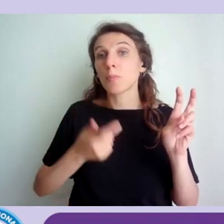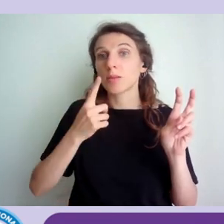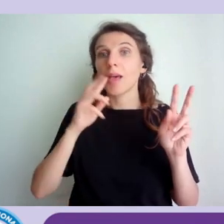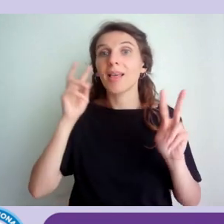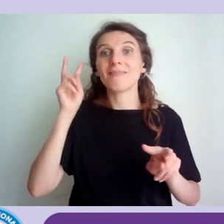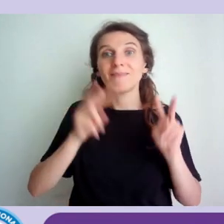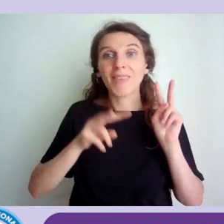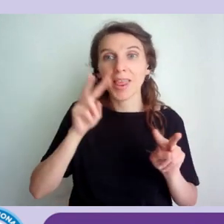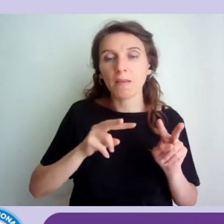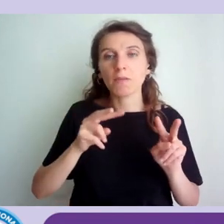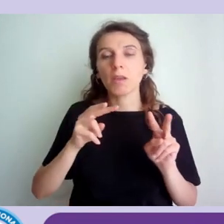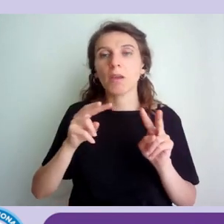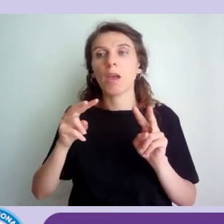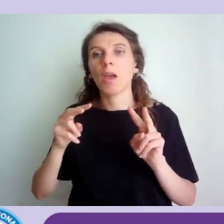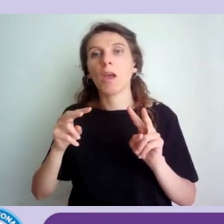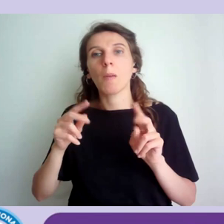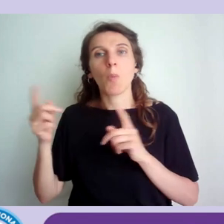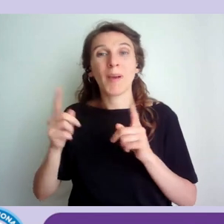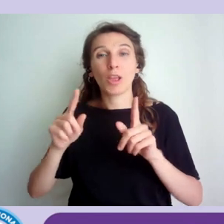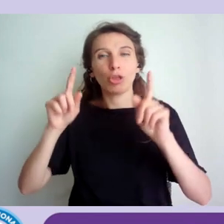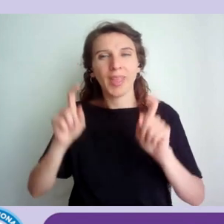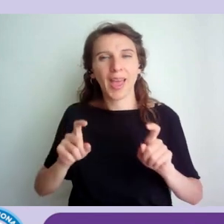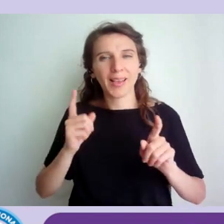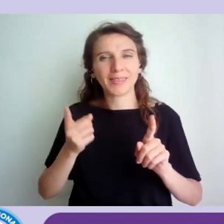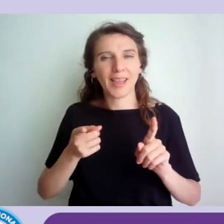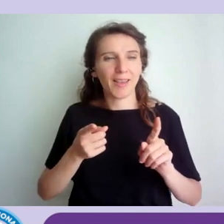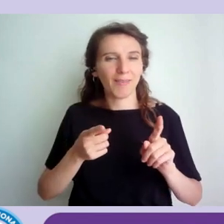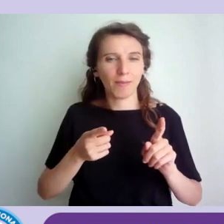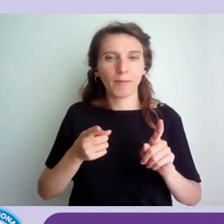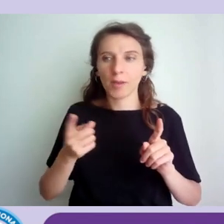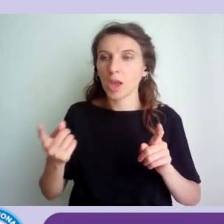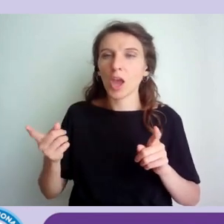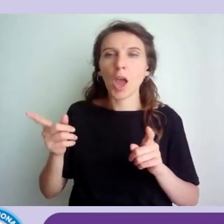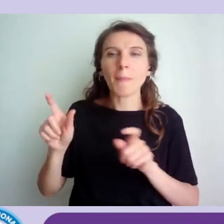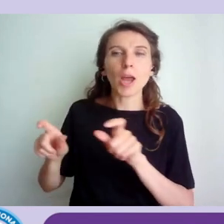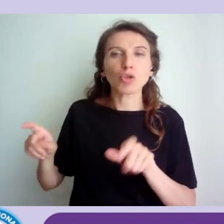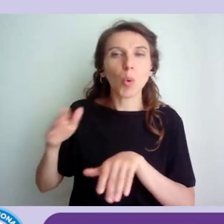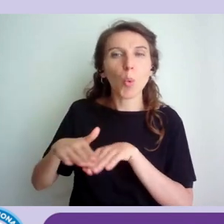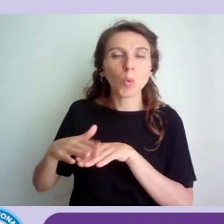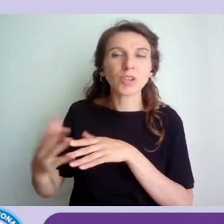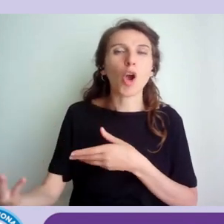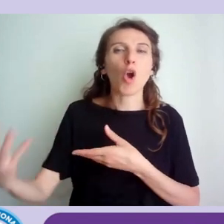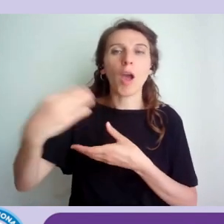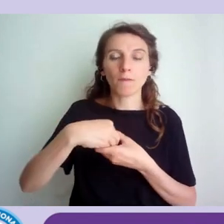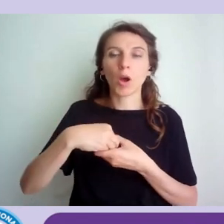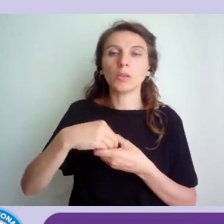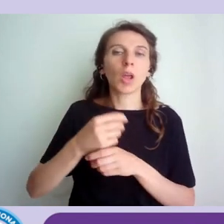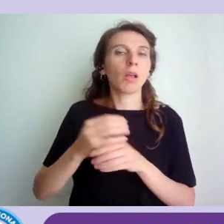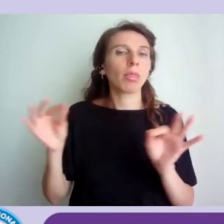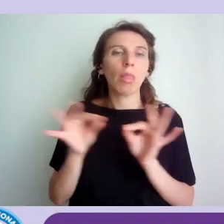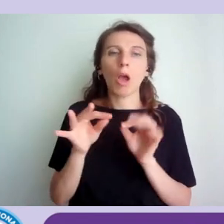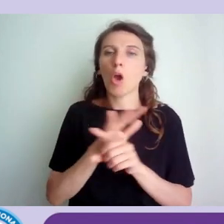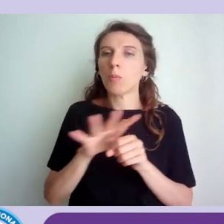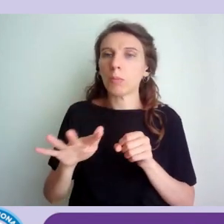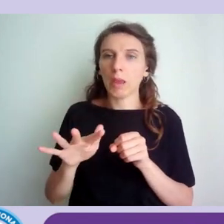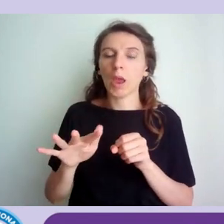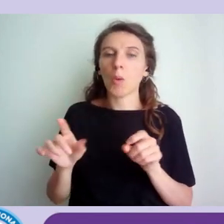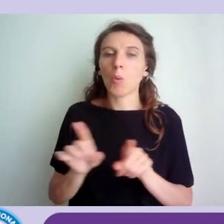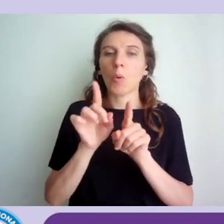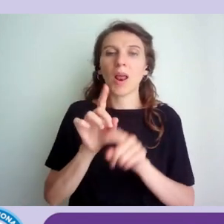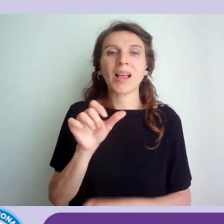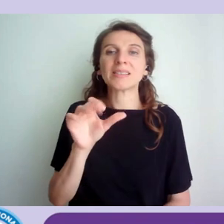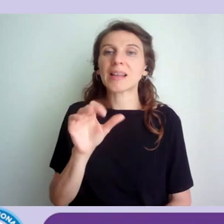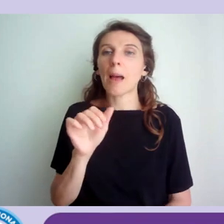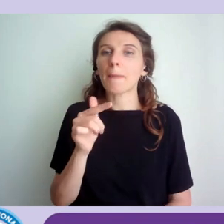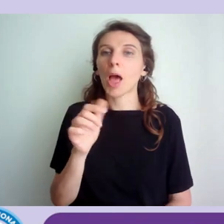test ehm concordo pienamente no anche con quello che eh ha detto questo sabato